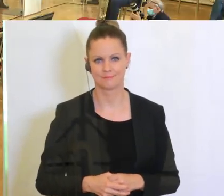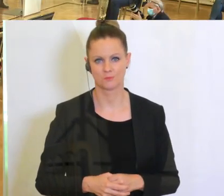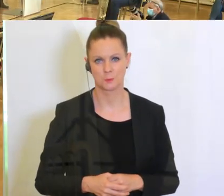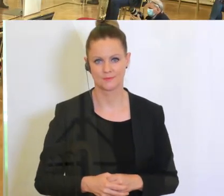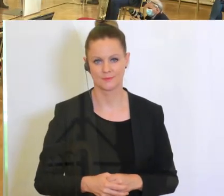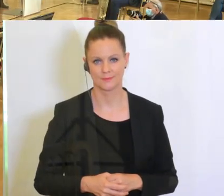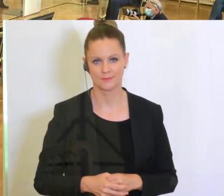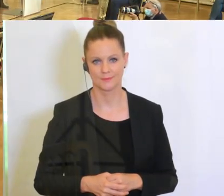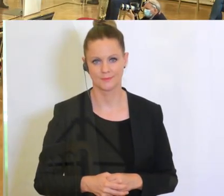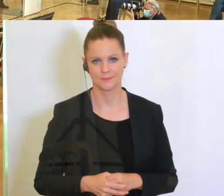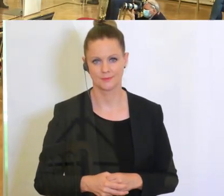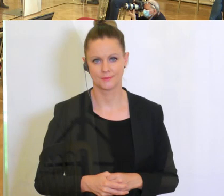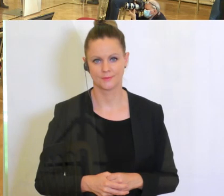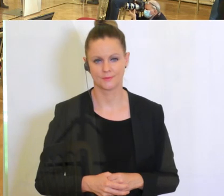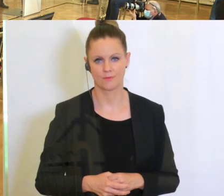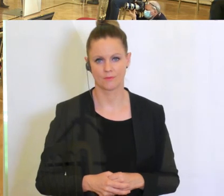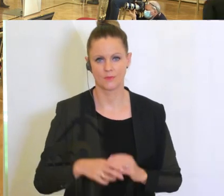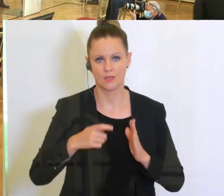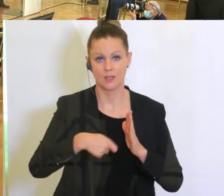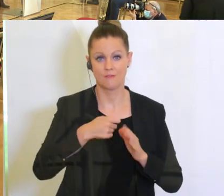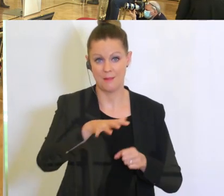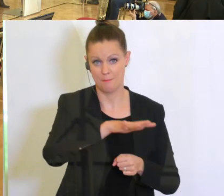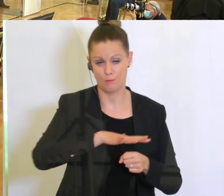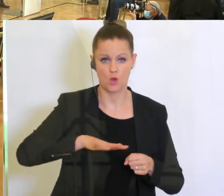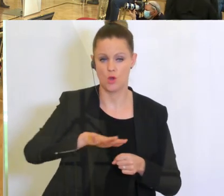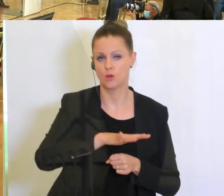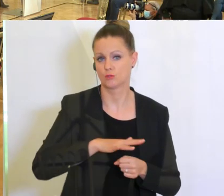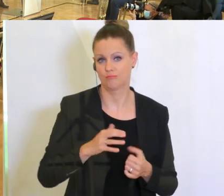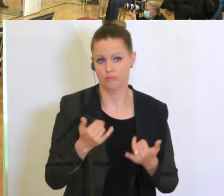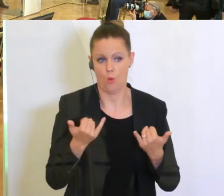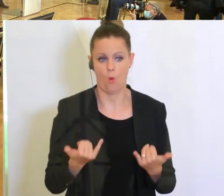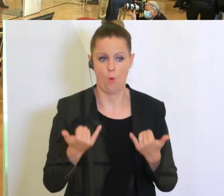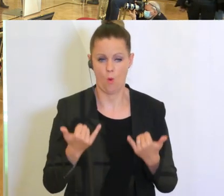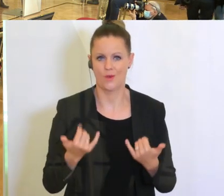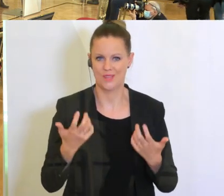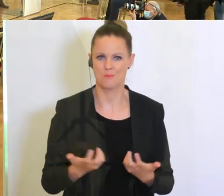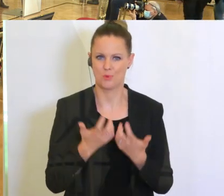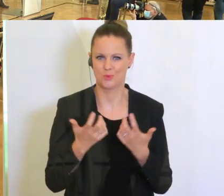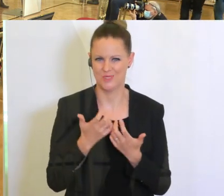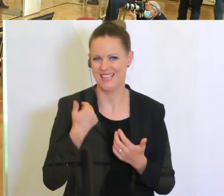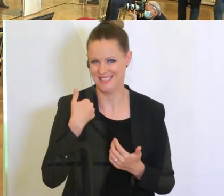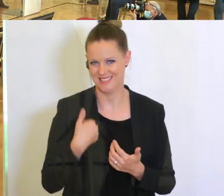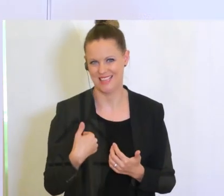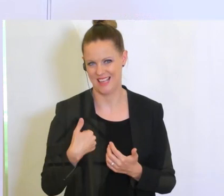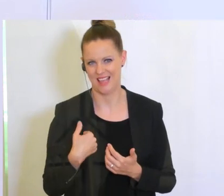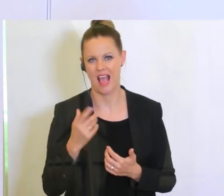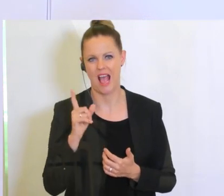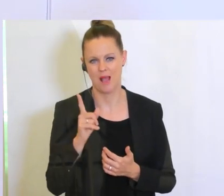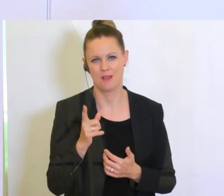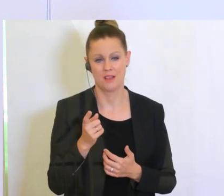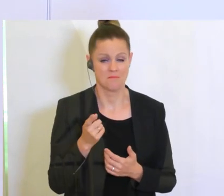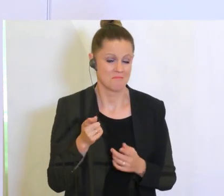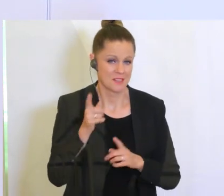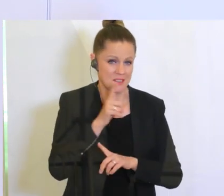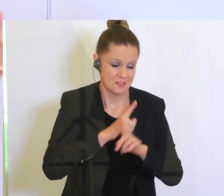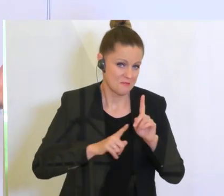Ja, die Filmbranche, also heute die Produzentenseite, aber ich nehme an, Sie